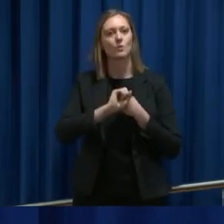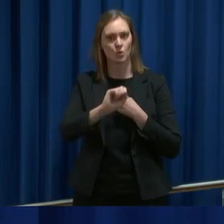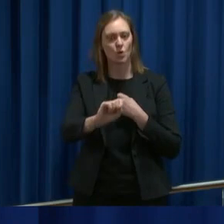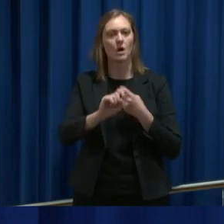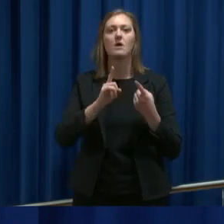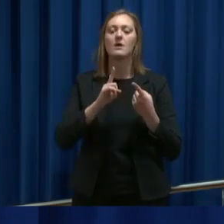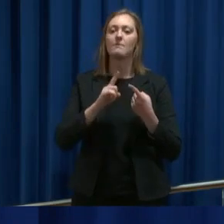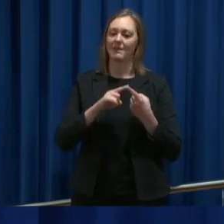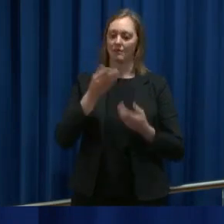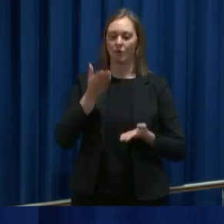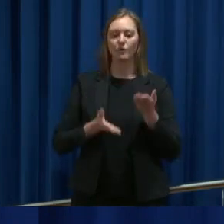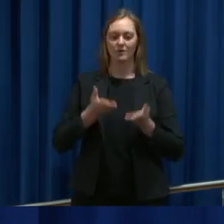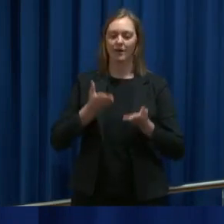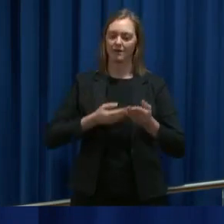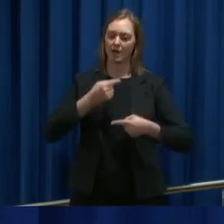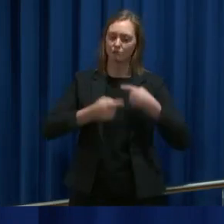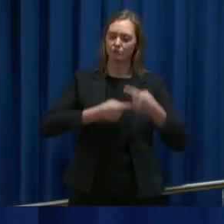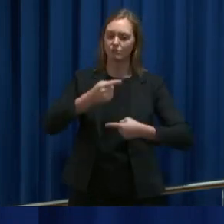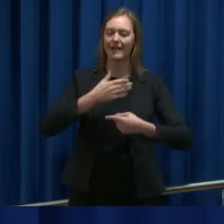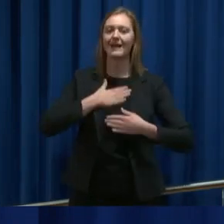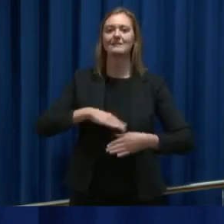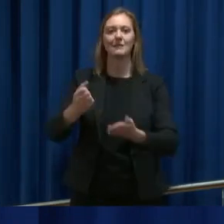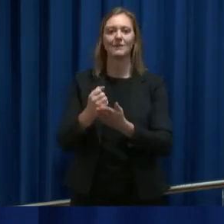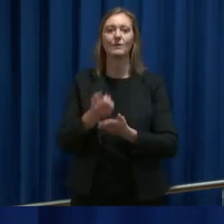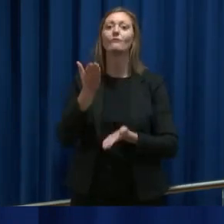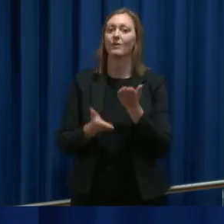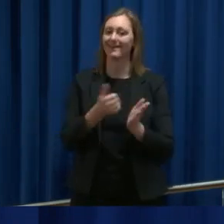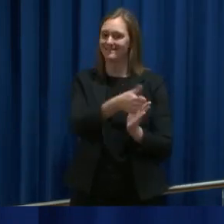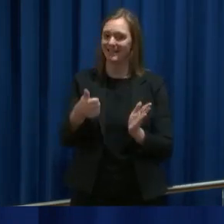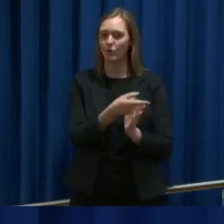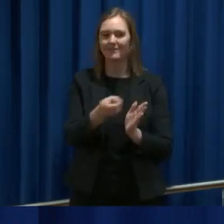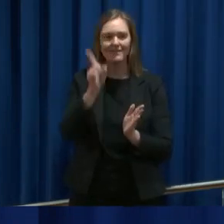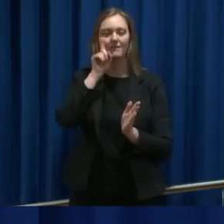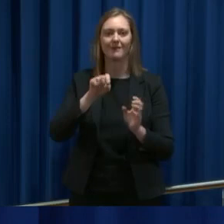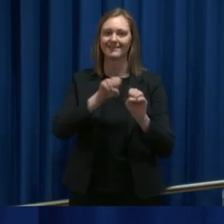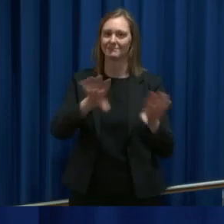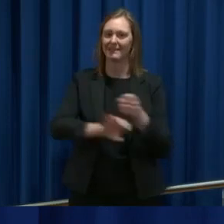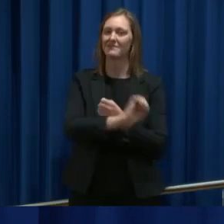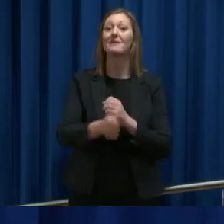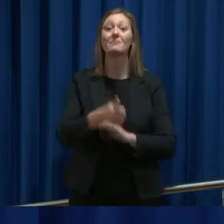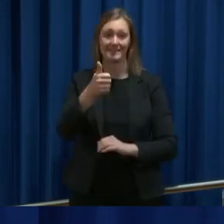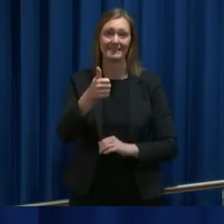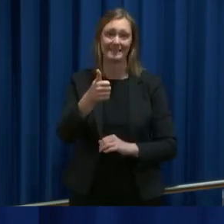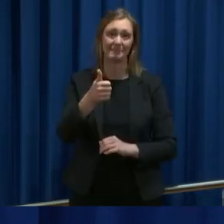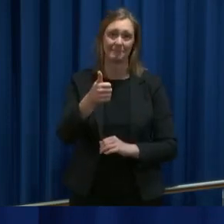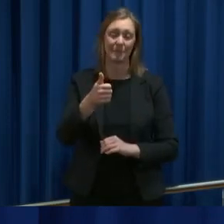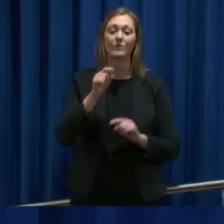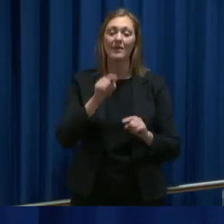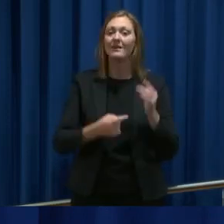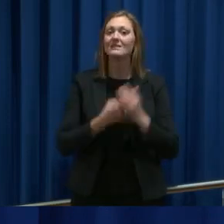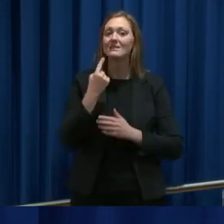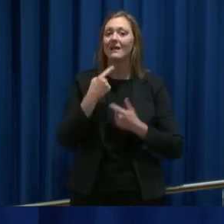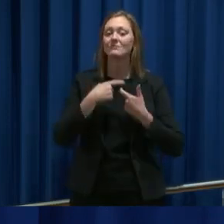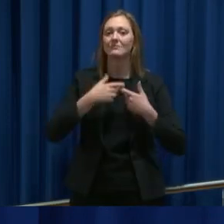Og disse vurderingene gjørs av helsepersonell, som er de som kan smitteverne. Og det er det som også skjer